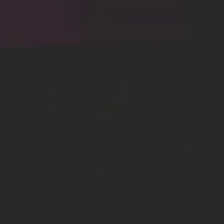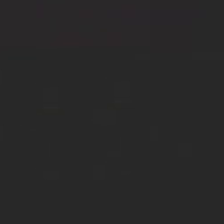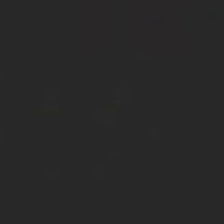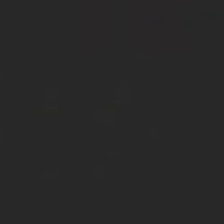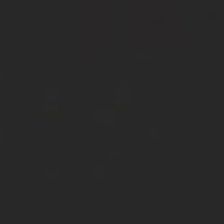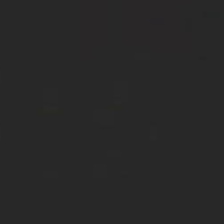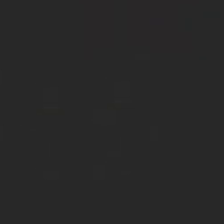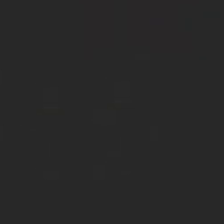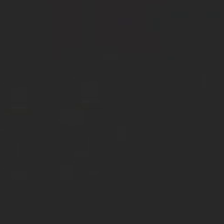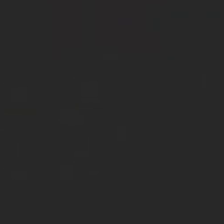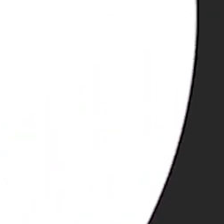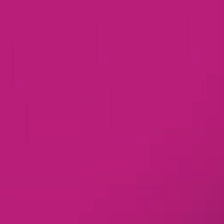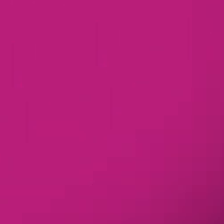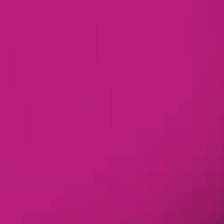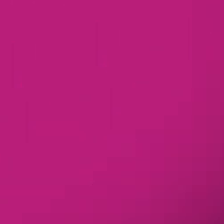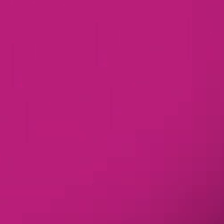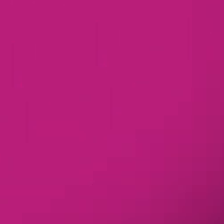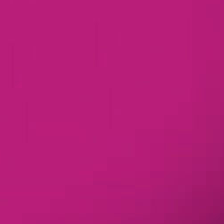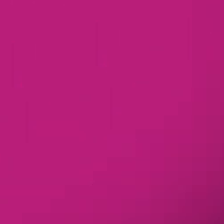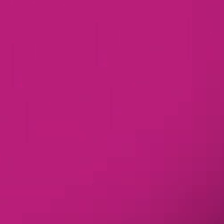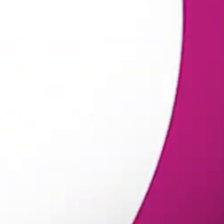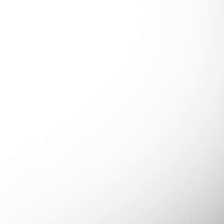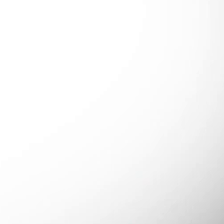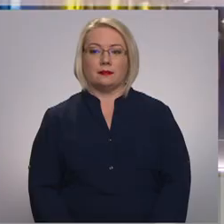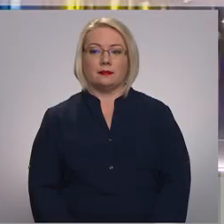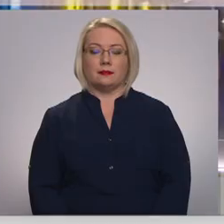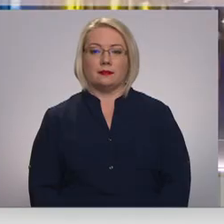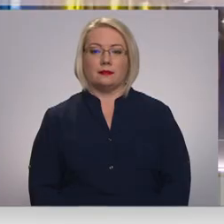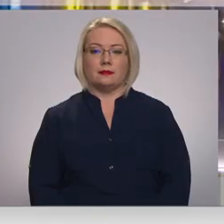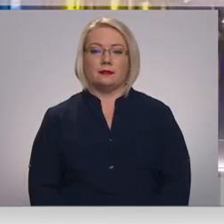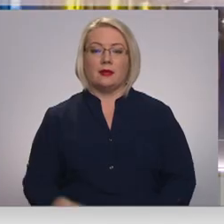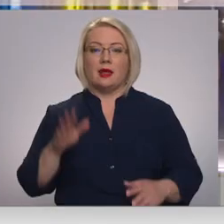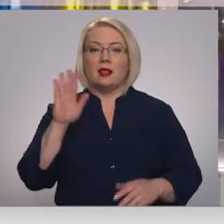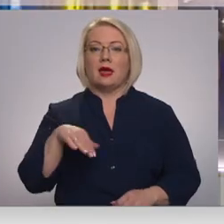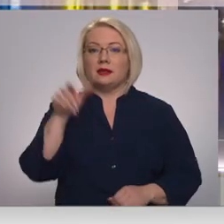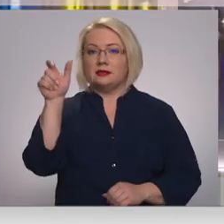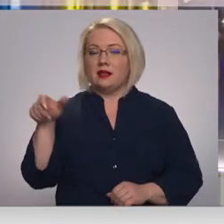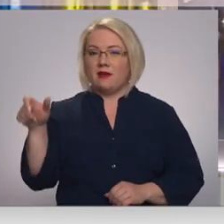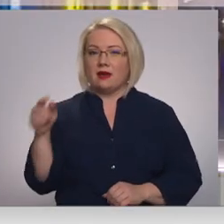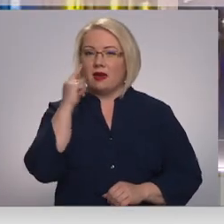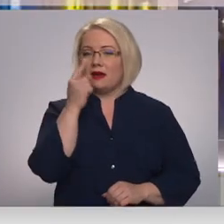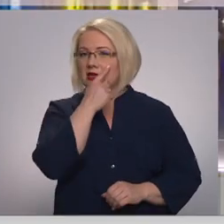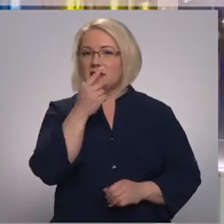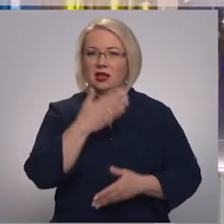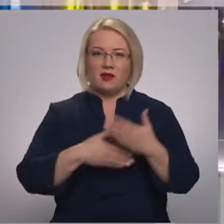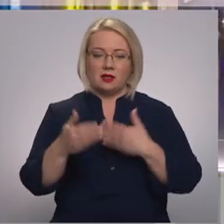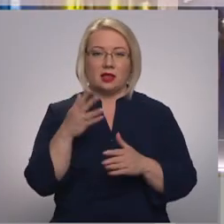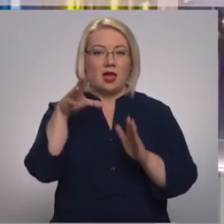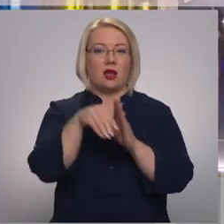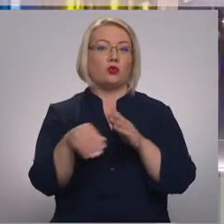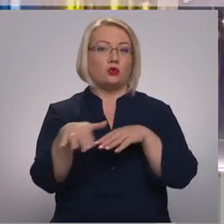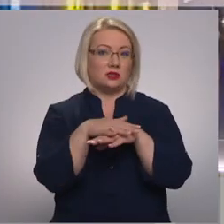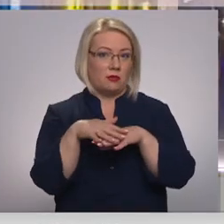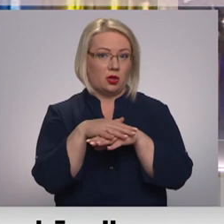Re, visi ēters ir te! Lai cilvēki ar redzes invaliditāti iekļautos